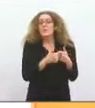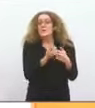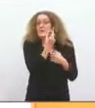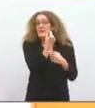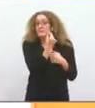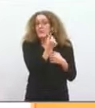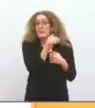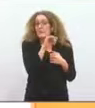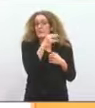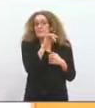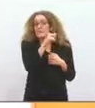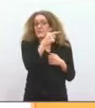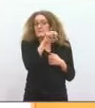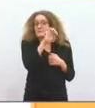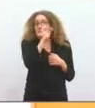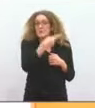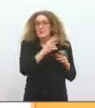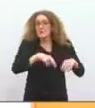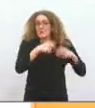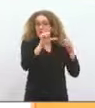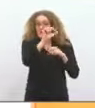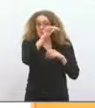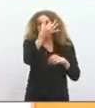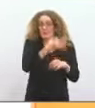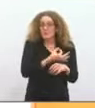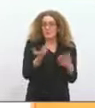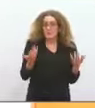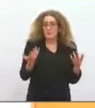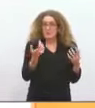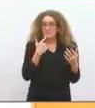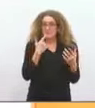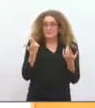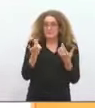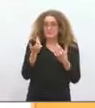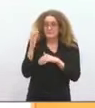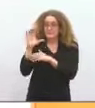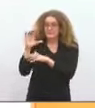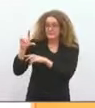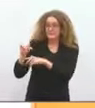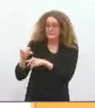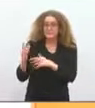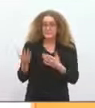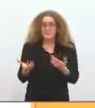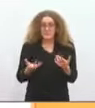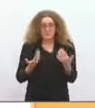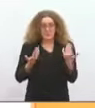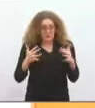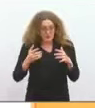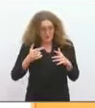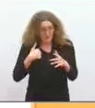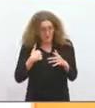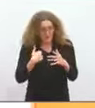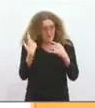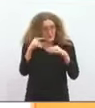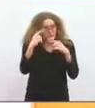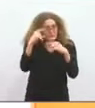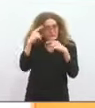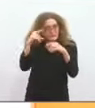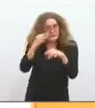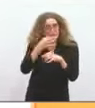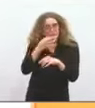que nous rentrions en résistance avec les autres collectivités contre ce diktat gouvernemental.